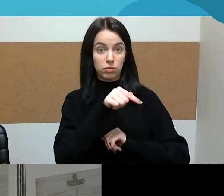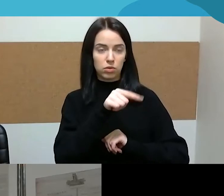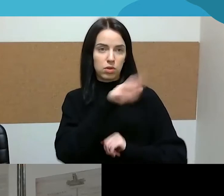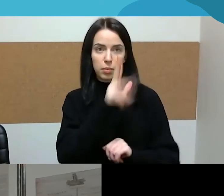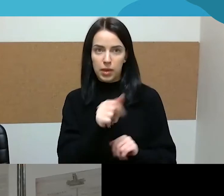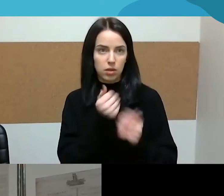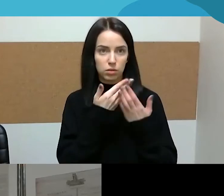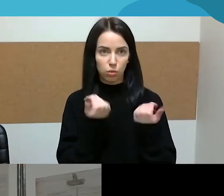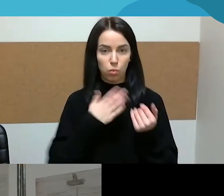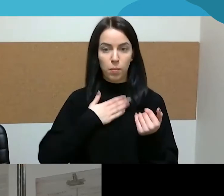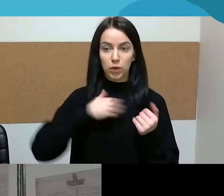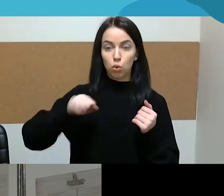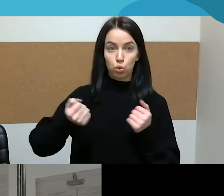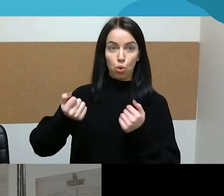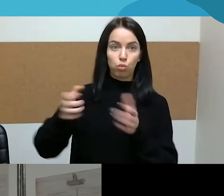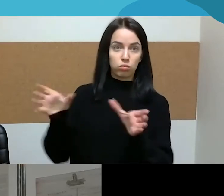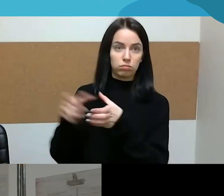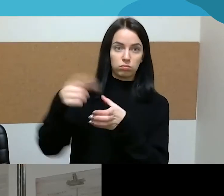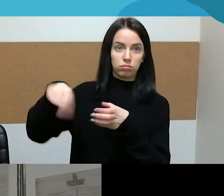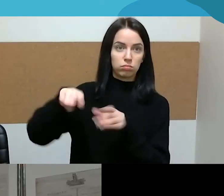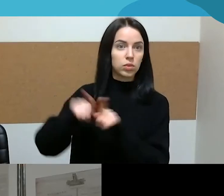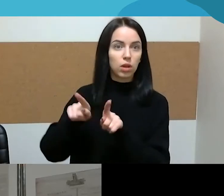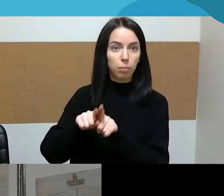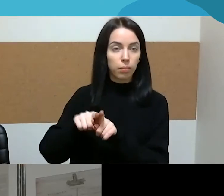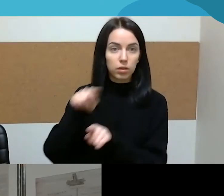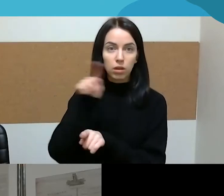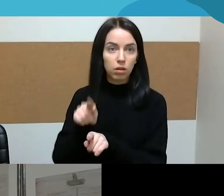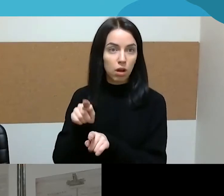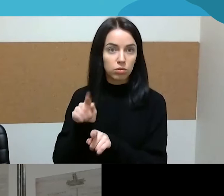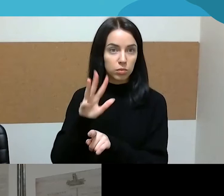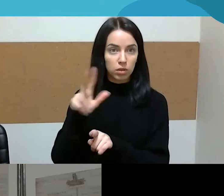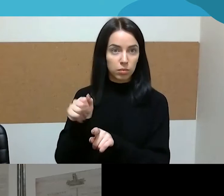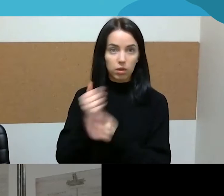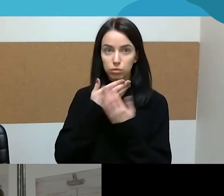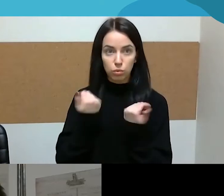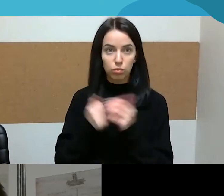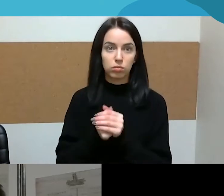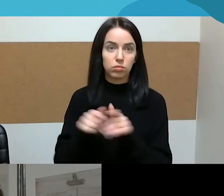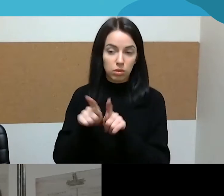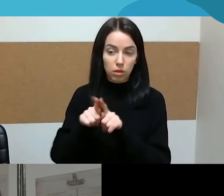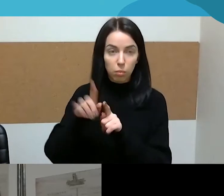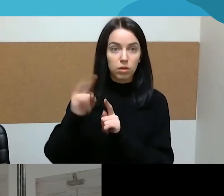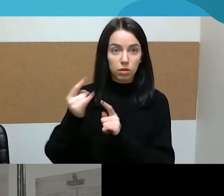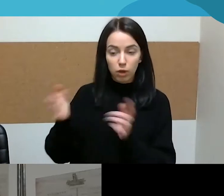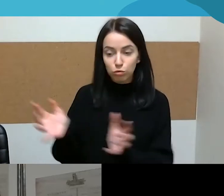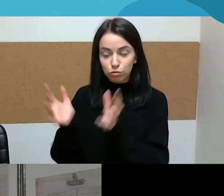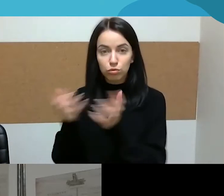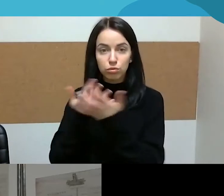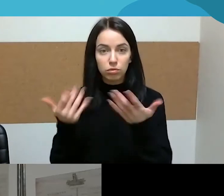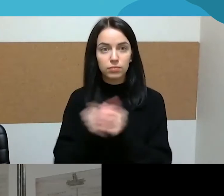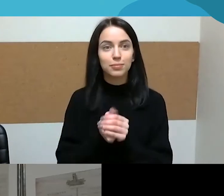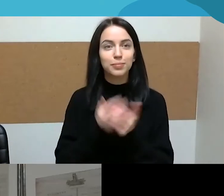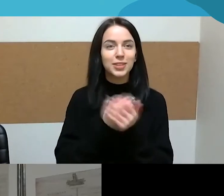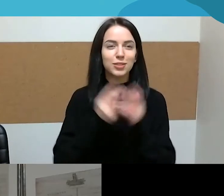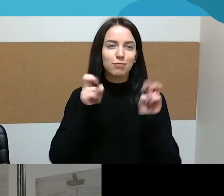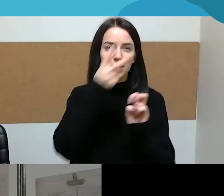irgi tas klausimas nebėra aktuolus ir visi ten augina tos vaikus ir keičia tas sauskines. Bet yra dvi lietuvos.